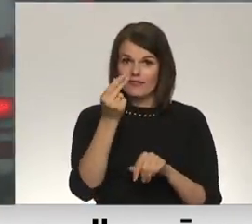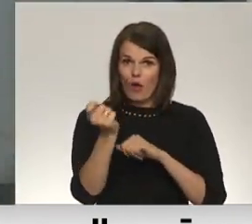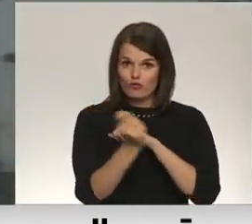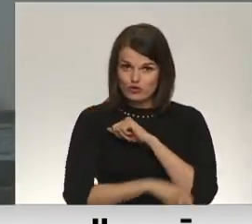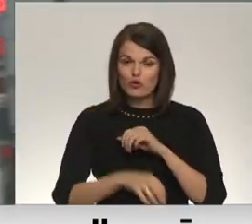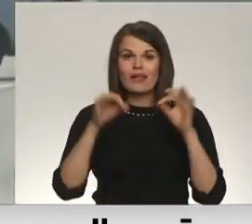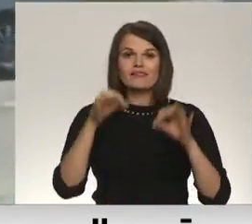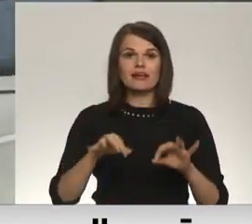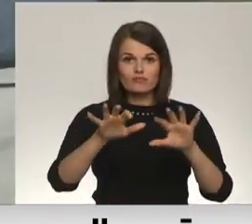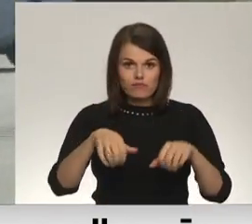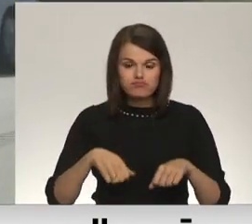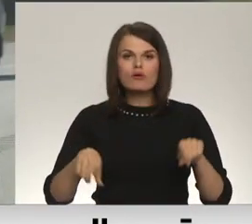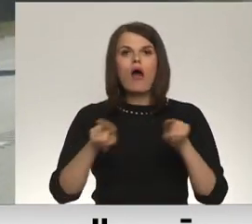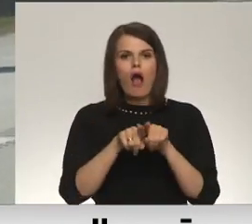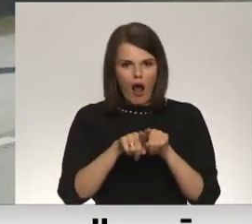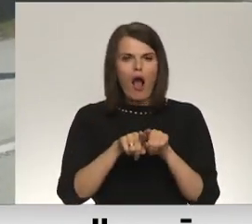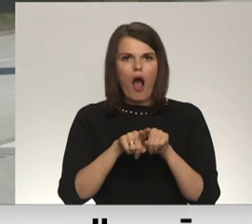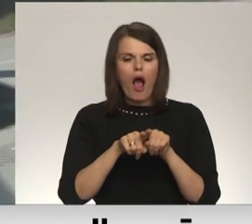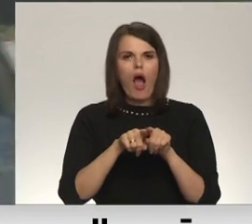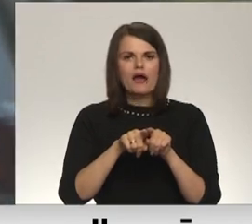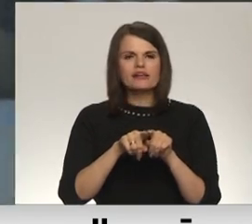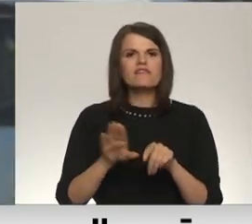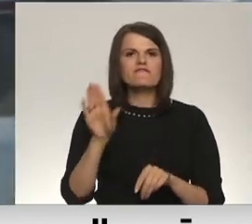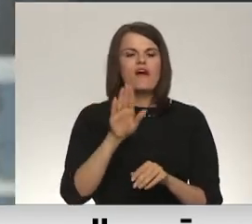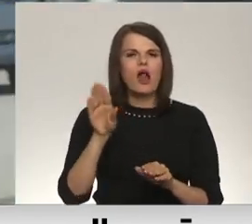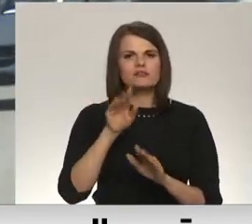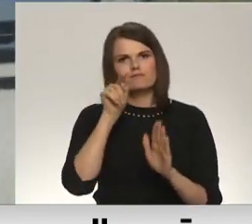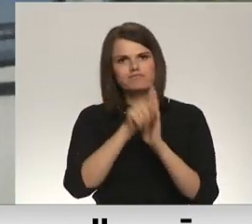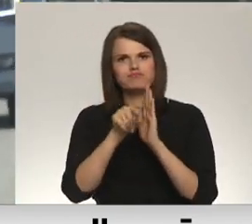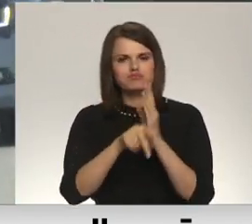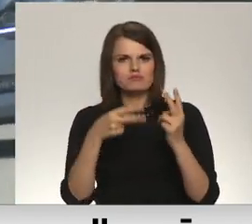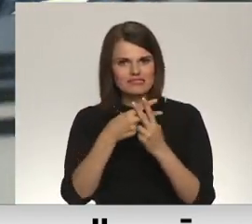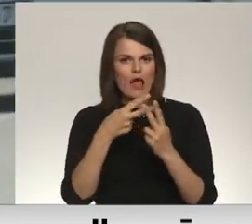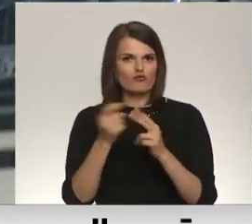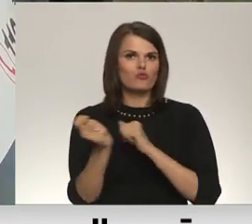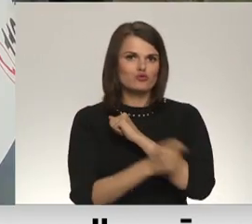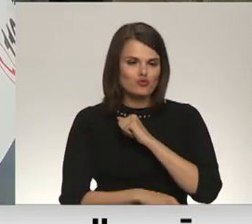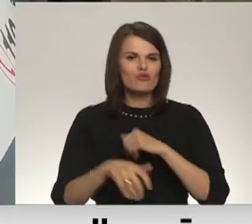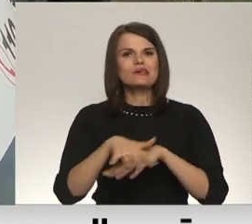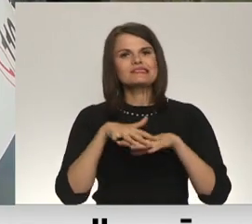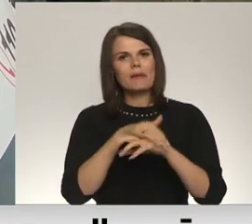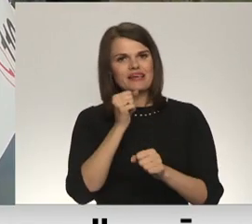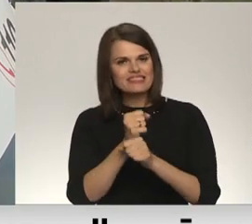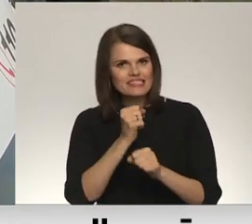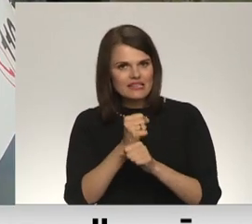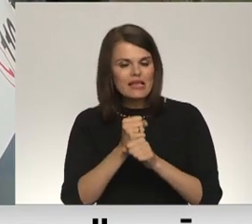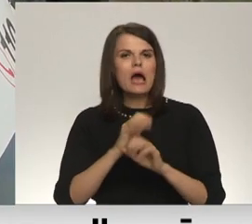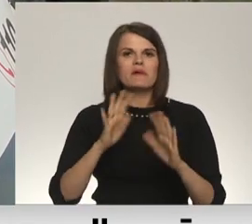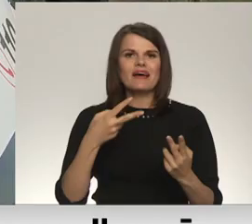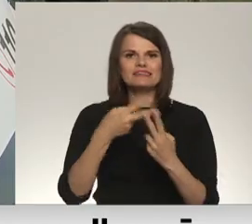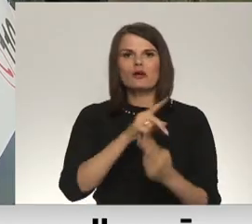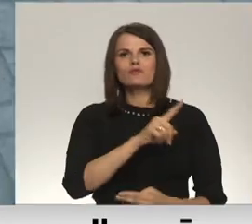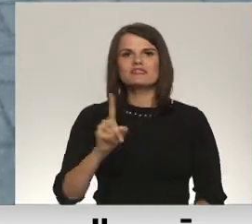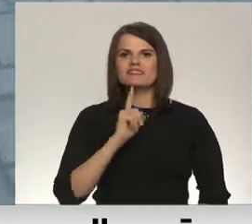atņemšanu, bet arī valsts probācijas dienesta uzraudzību, sabiedriskos darbus un pat cietums sodu uz laiku līdz vienam gadam. Tieši